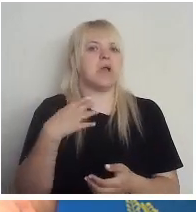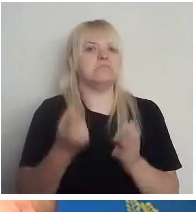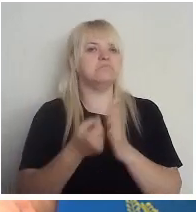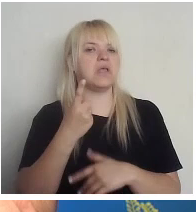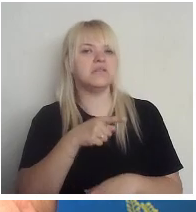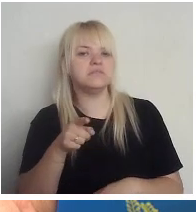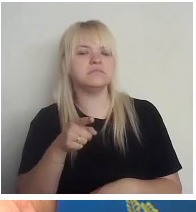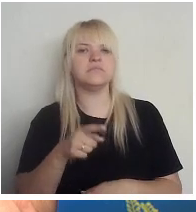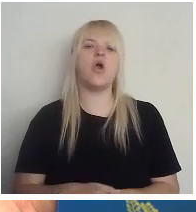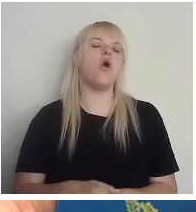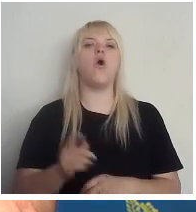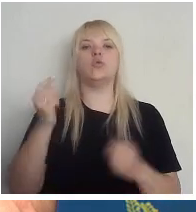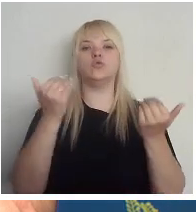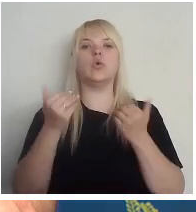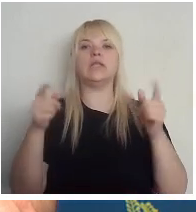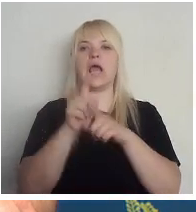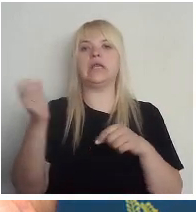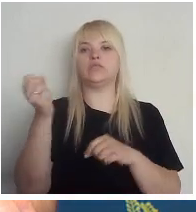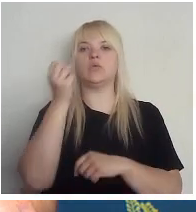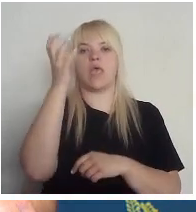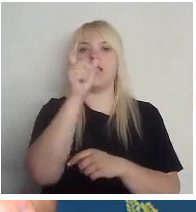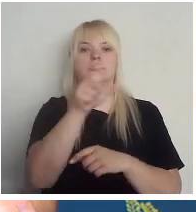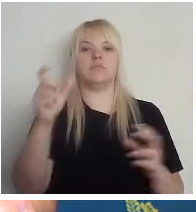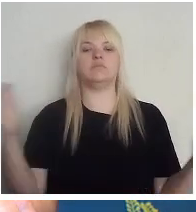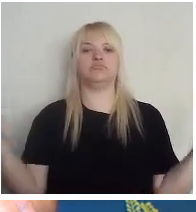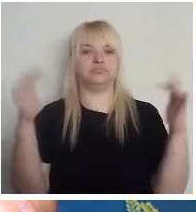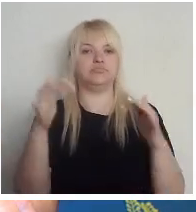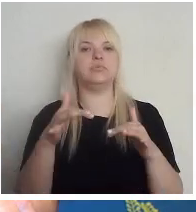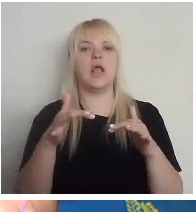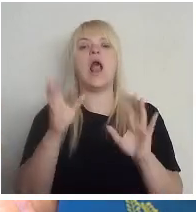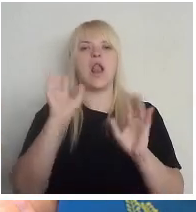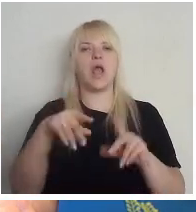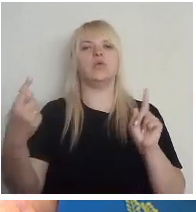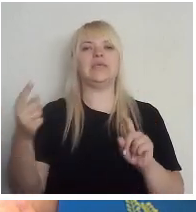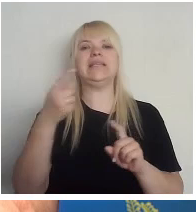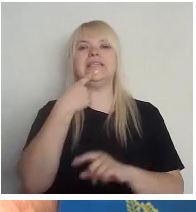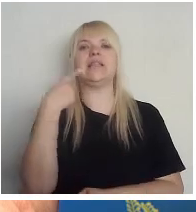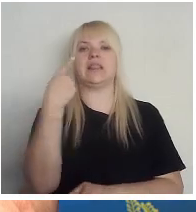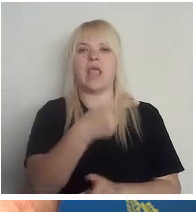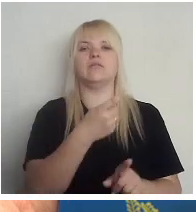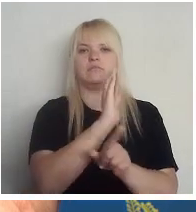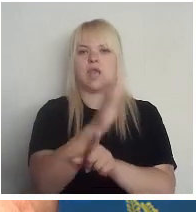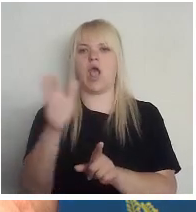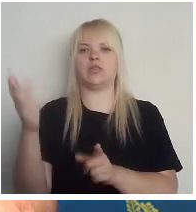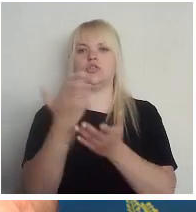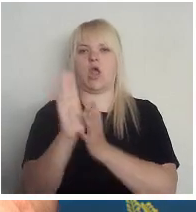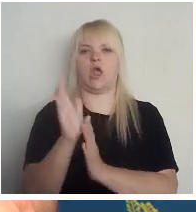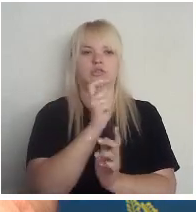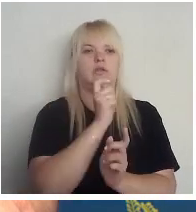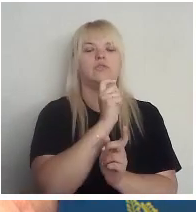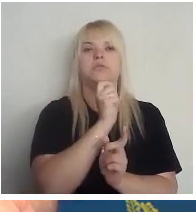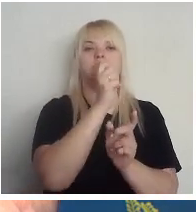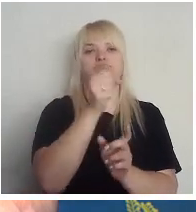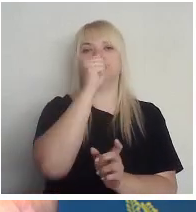esam tad pūcējušos ekspertus, lai izteiktos katrs atsevišķi par dažādām